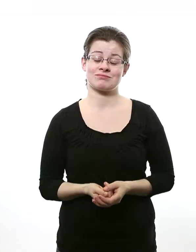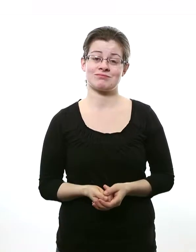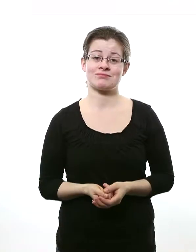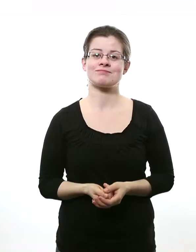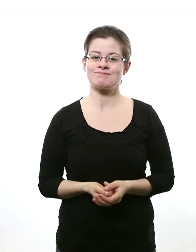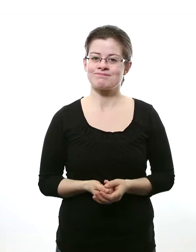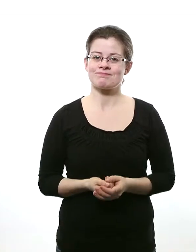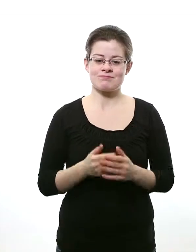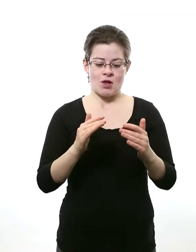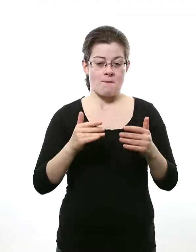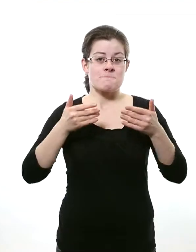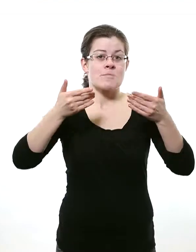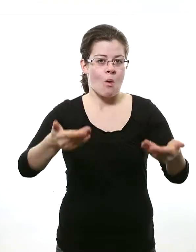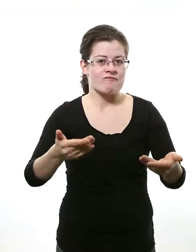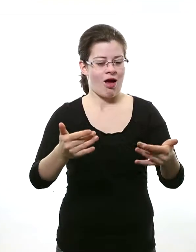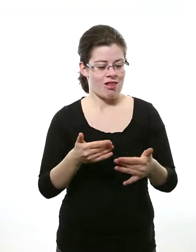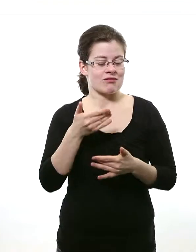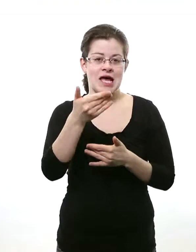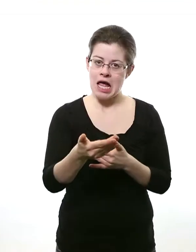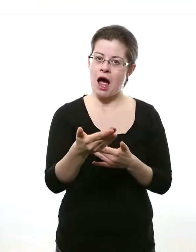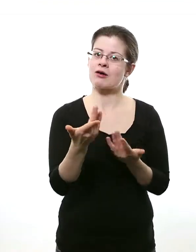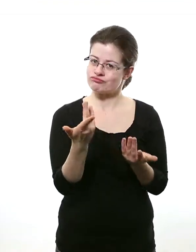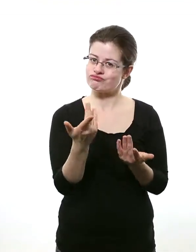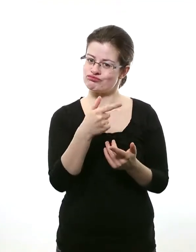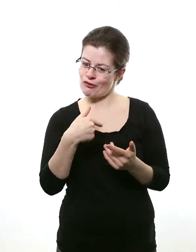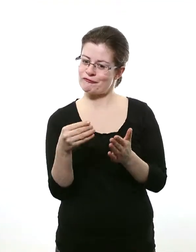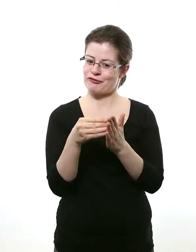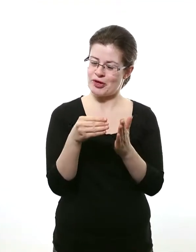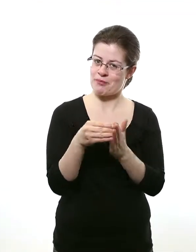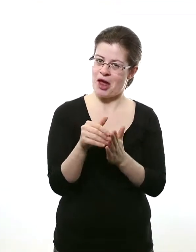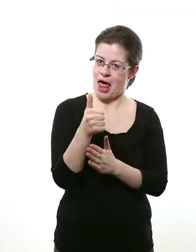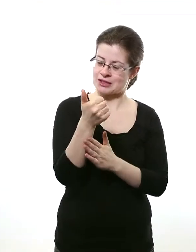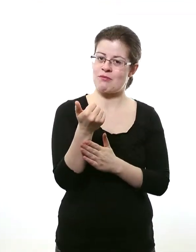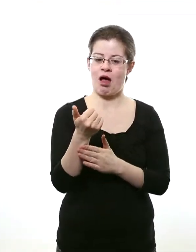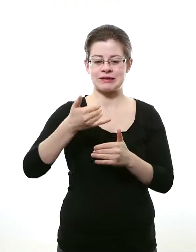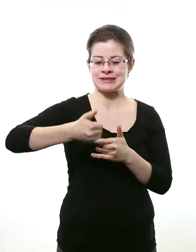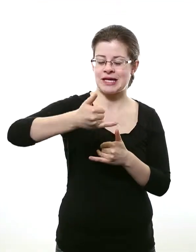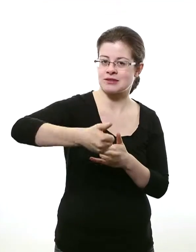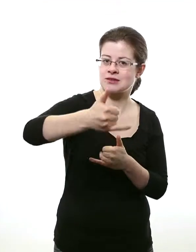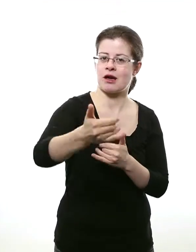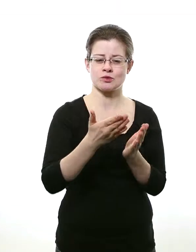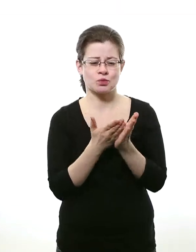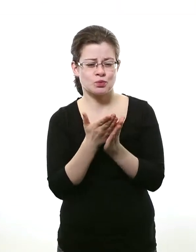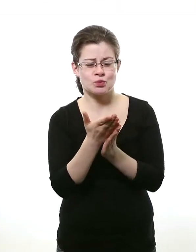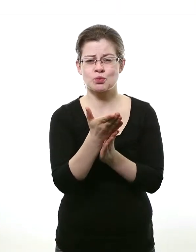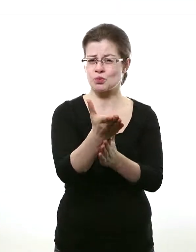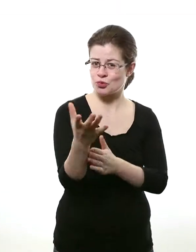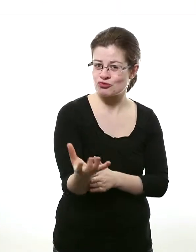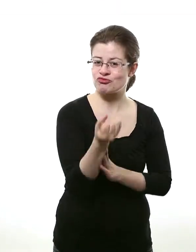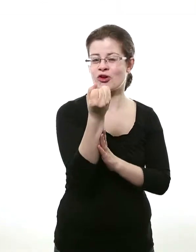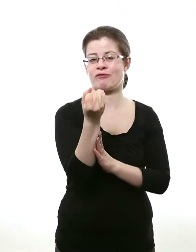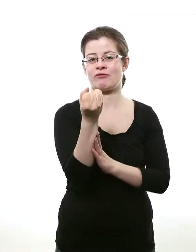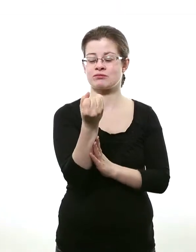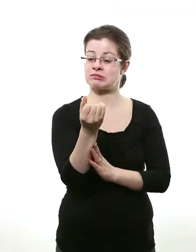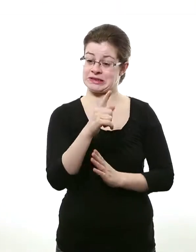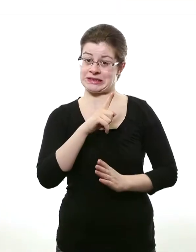Wiedervereinigung haben wir natürlich unsere Chancen genutzt, auf der Grünen Woche jährlich auch präsent zu sein. Das haben wir kontinuierlich durchgehalten mit einer eigenen